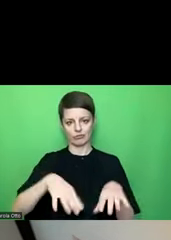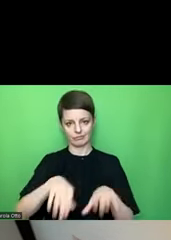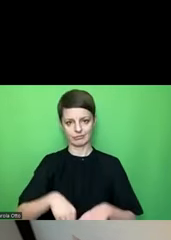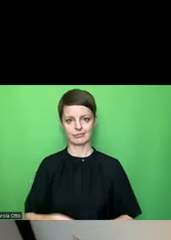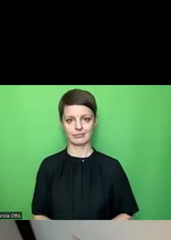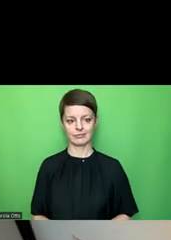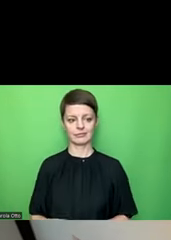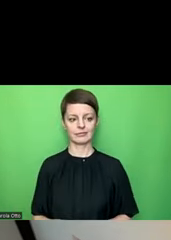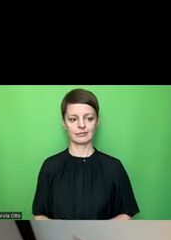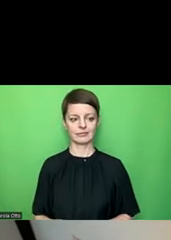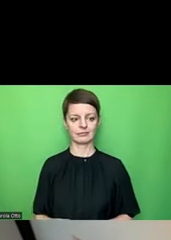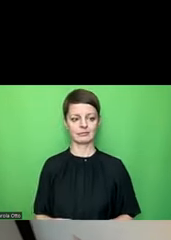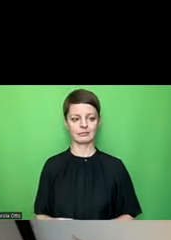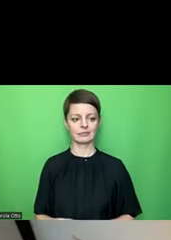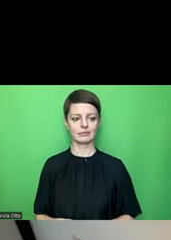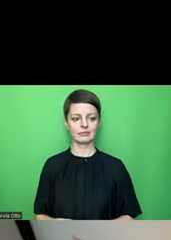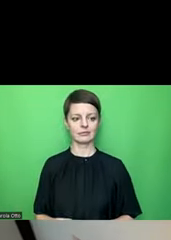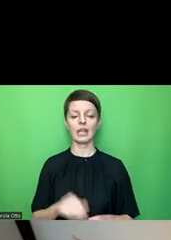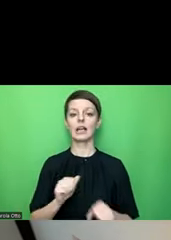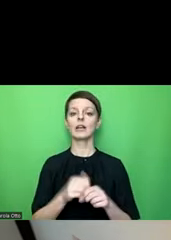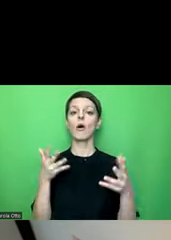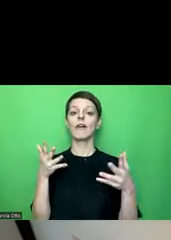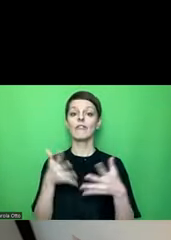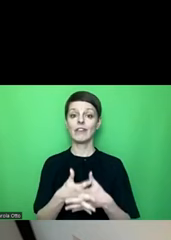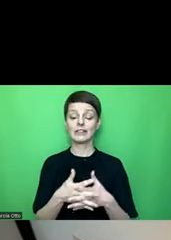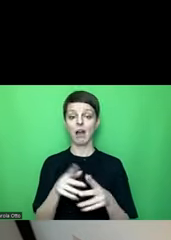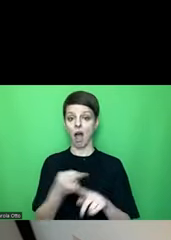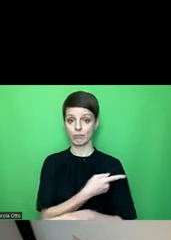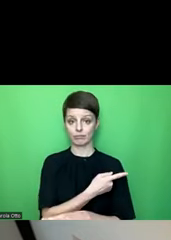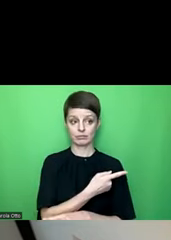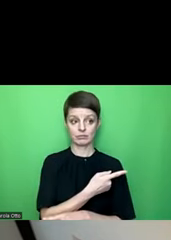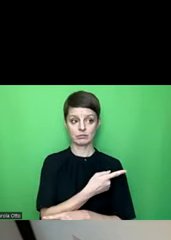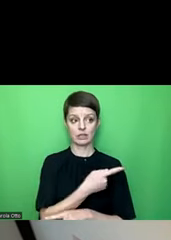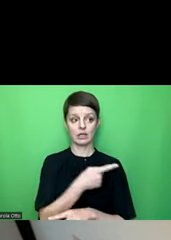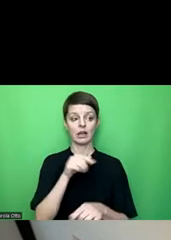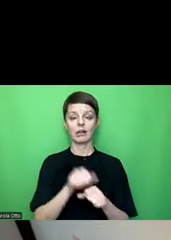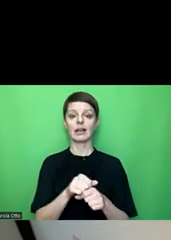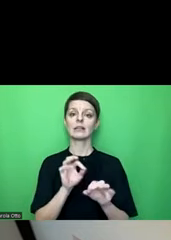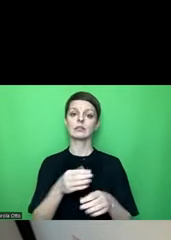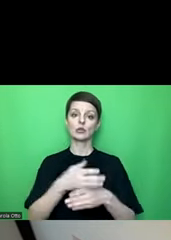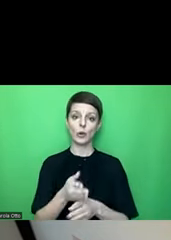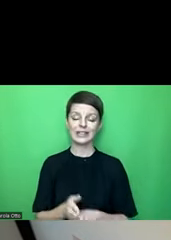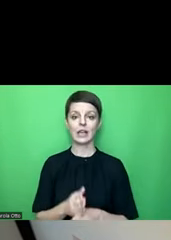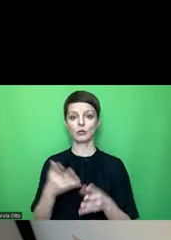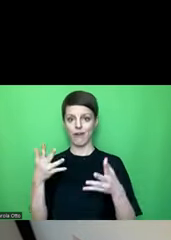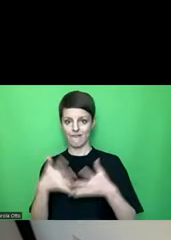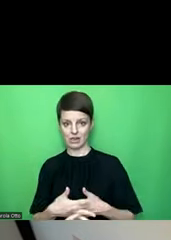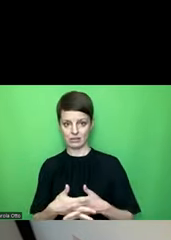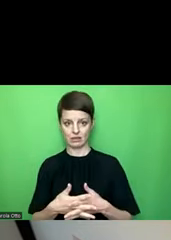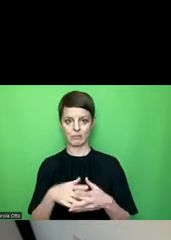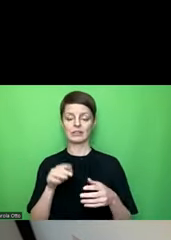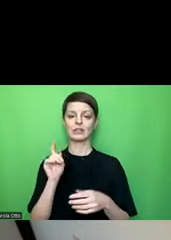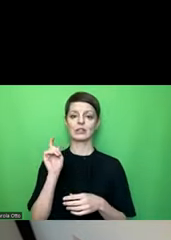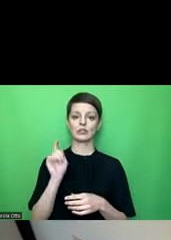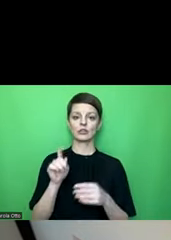Ich kann auch, wenn es mich stört, diese Filter dann wegmachen. Also, hier könnte ich sortieren oder filtern, aber diese Schaltfläche kann ich